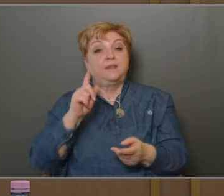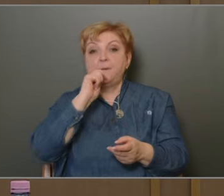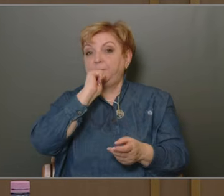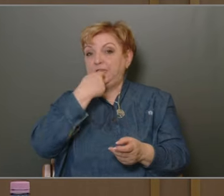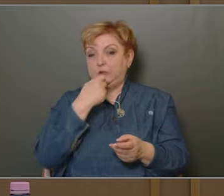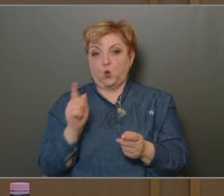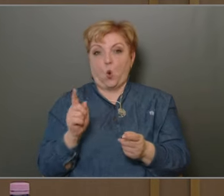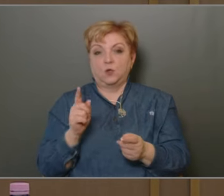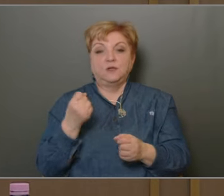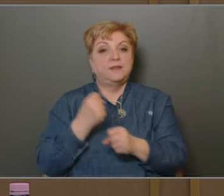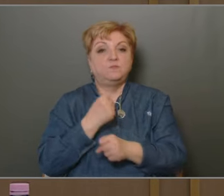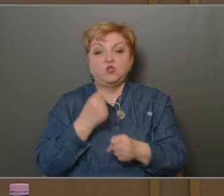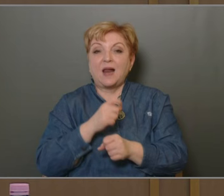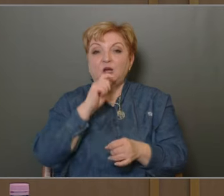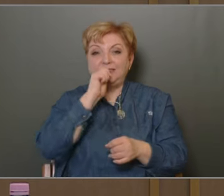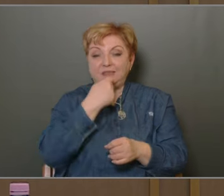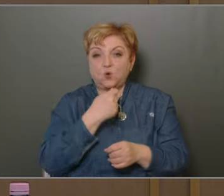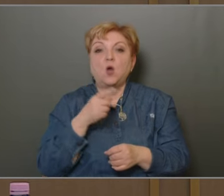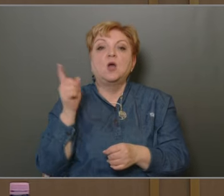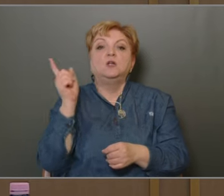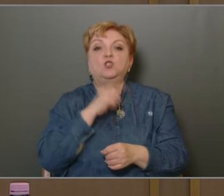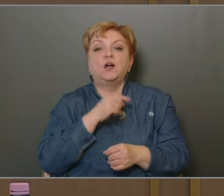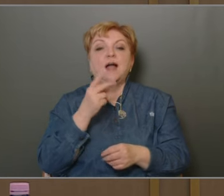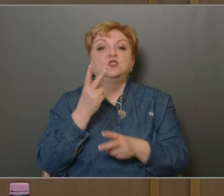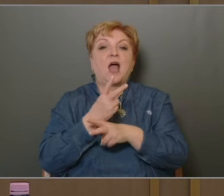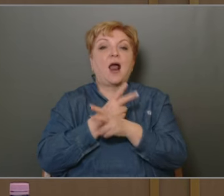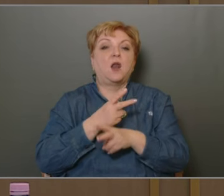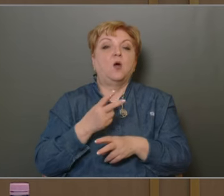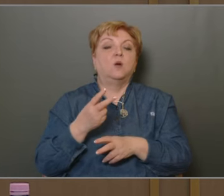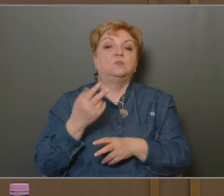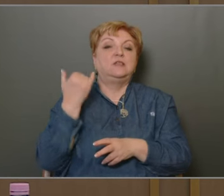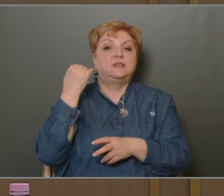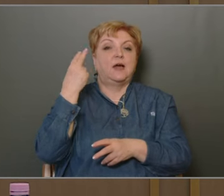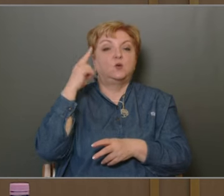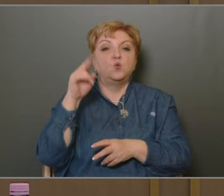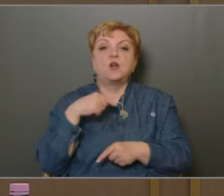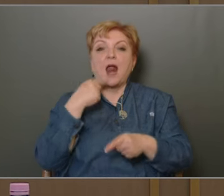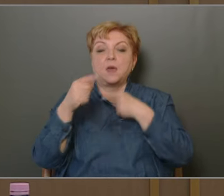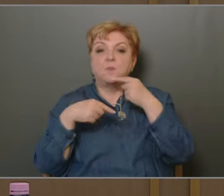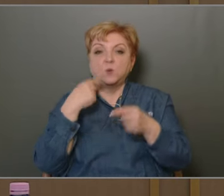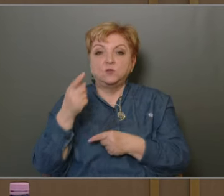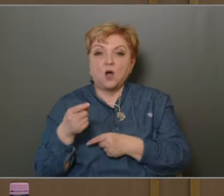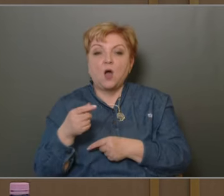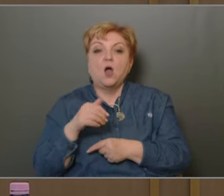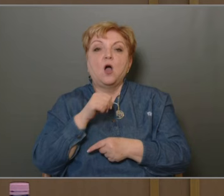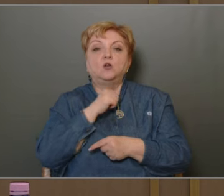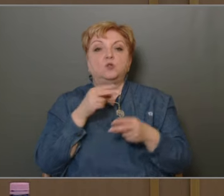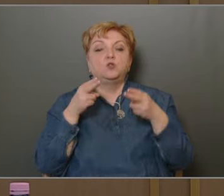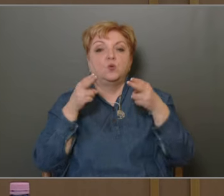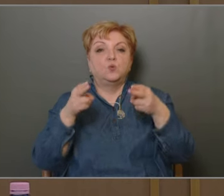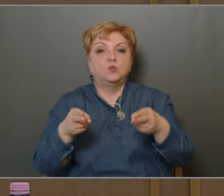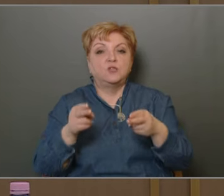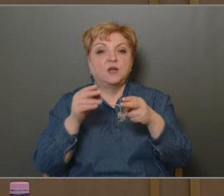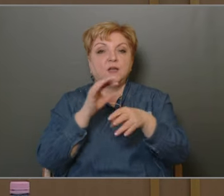titok, mert nem csinálnak titkot belőle. Takács államtitkáról elmondta a Göncör utcai háziorvosi átadásnál, hogy ő